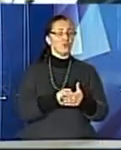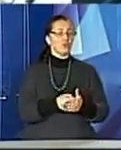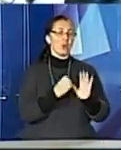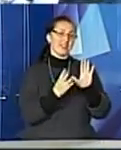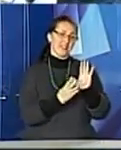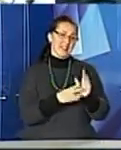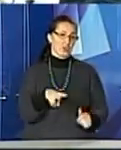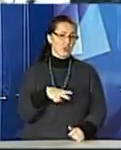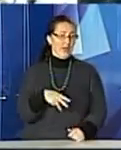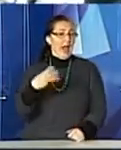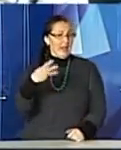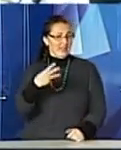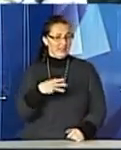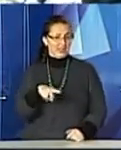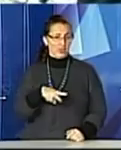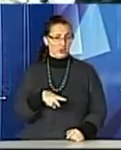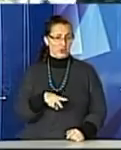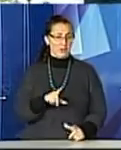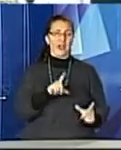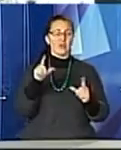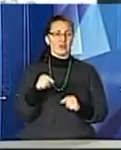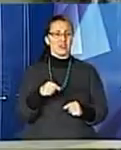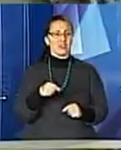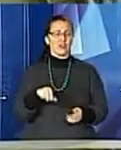30 листопада він буде у Києві.